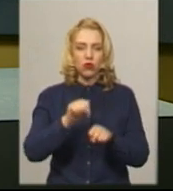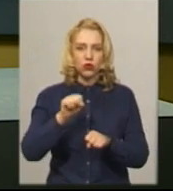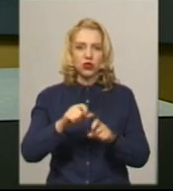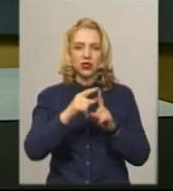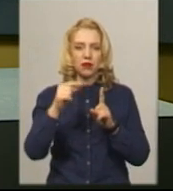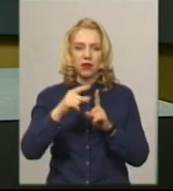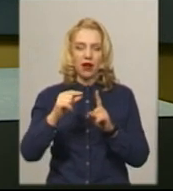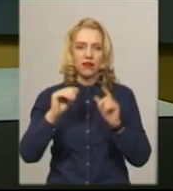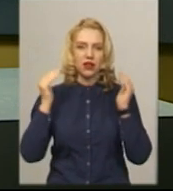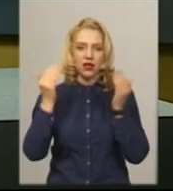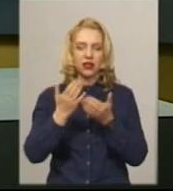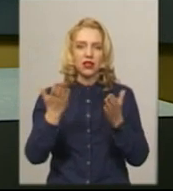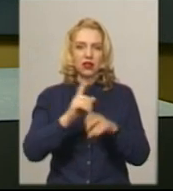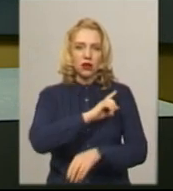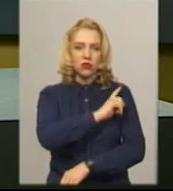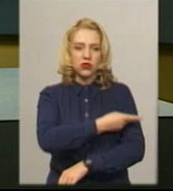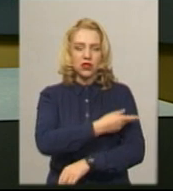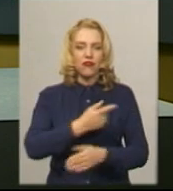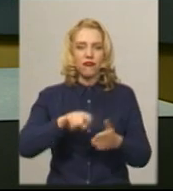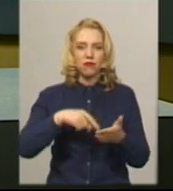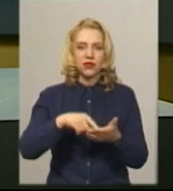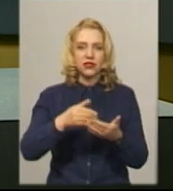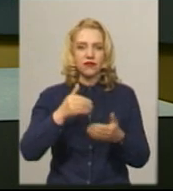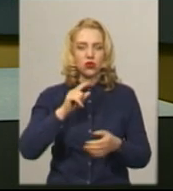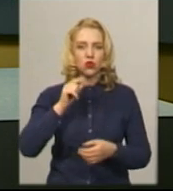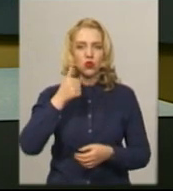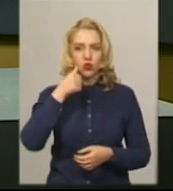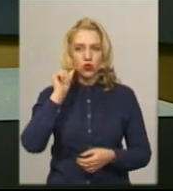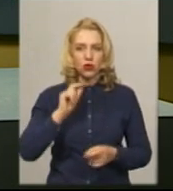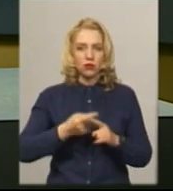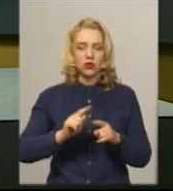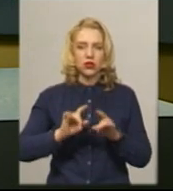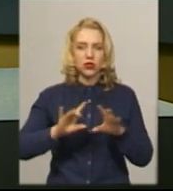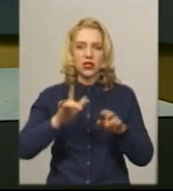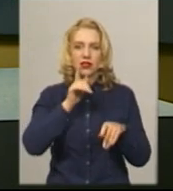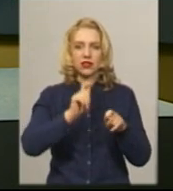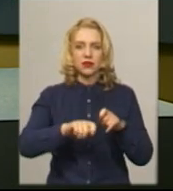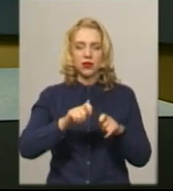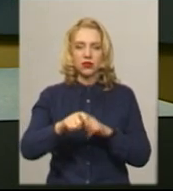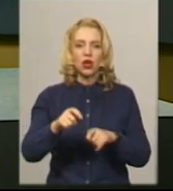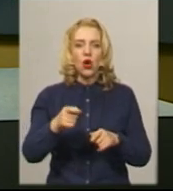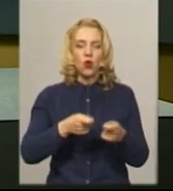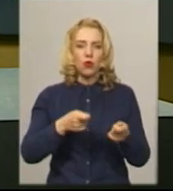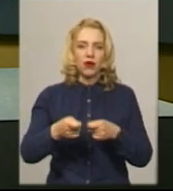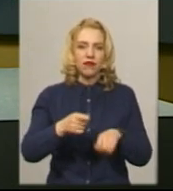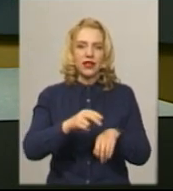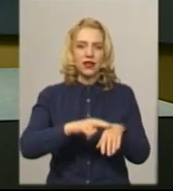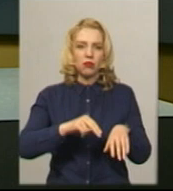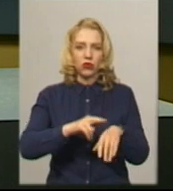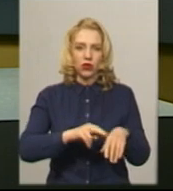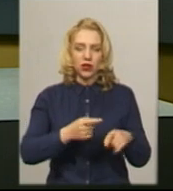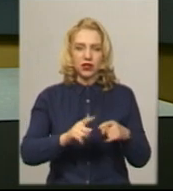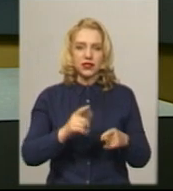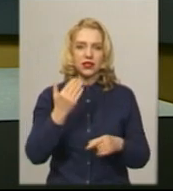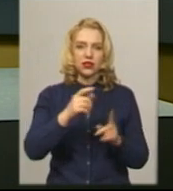посилили в місті від учора. Про це розповіла інспектор роти номер 4 управління патрульної поліції області Марія Брилко. За